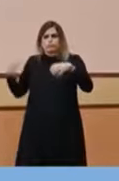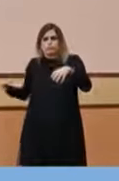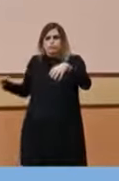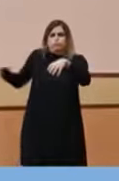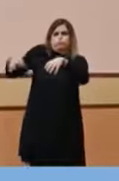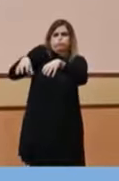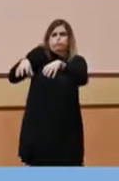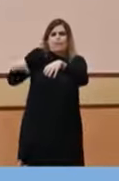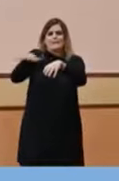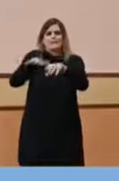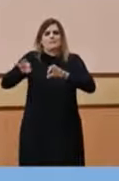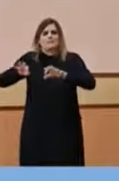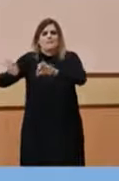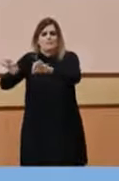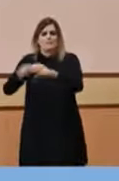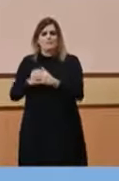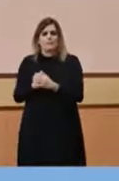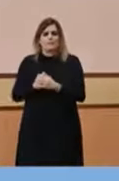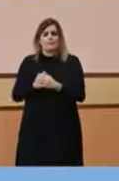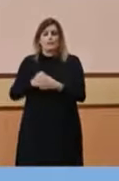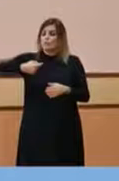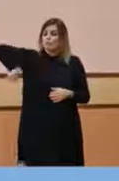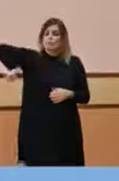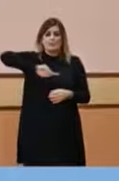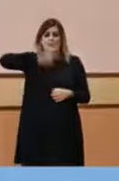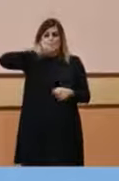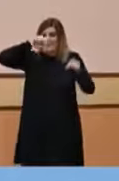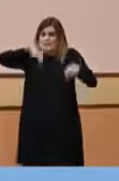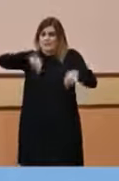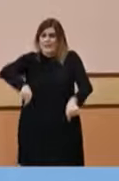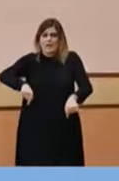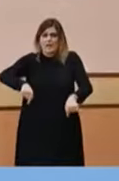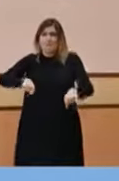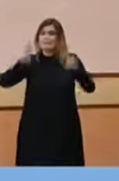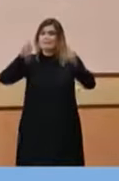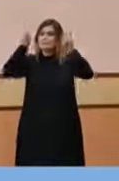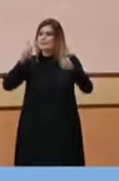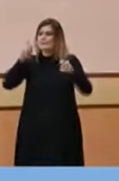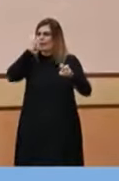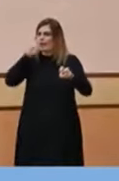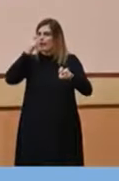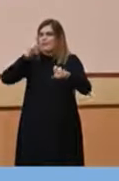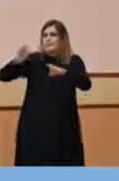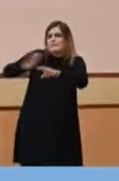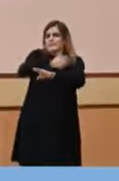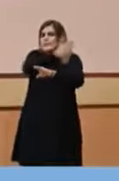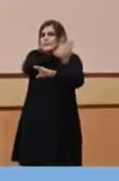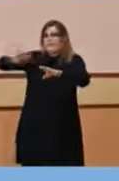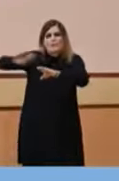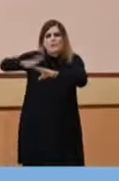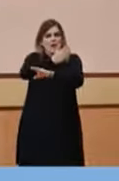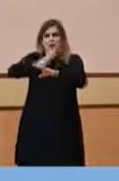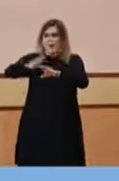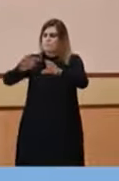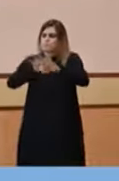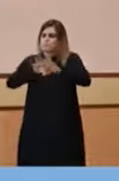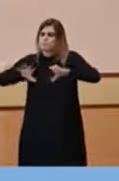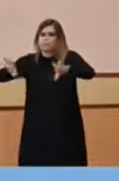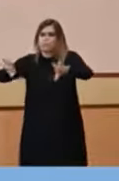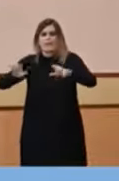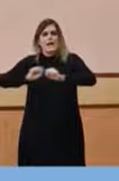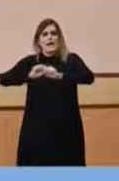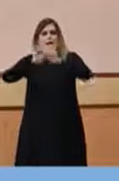i pensant que volem separar-lo de qualsevol lloc on hi hagi persones simptomàtiques i que, d'alguna manera,